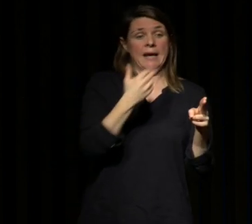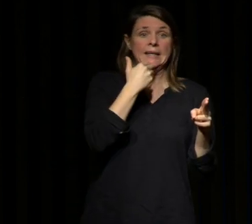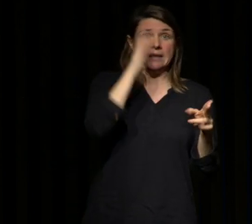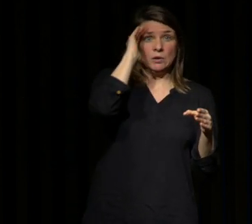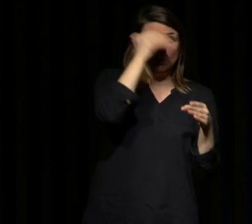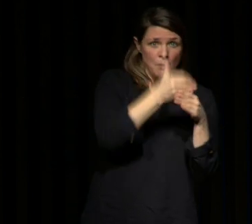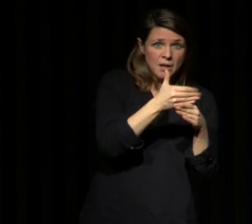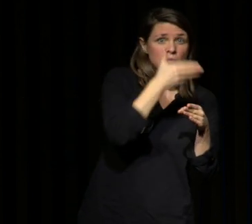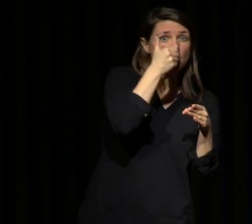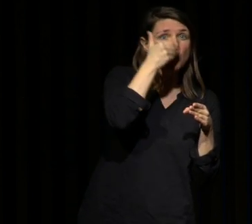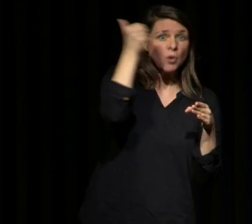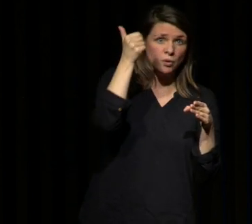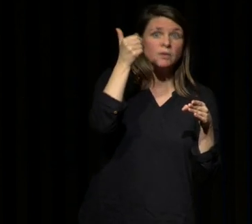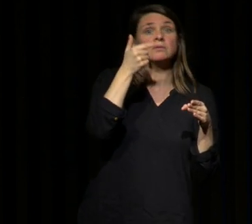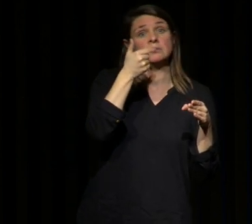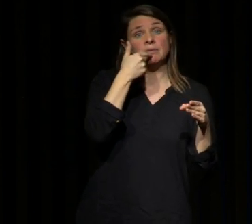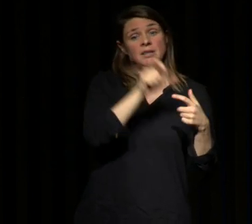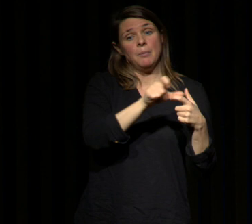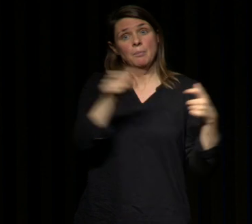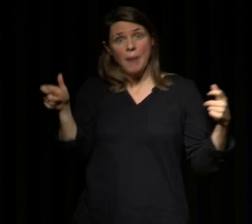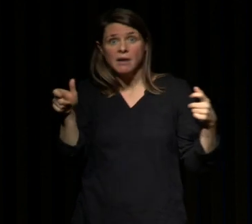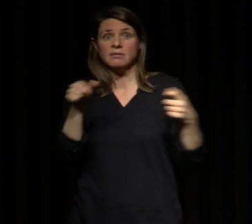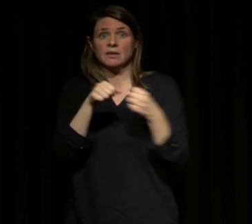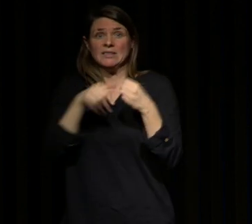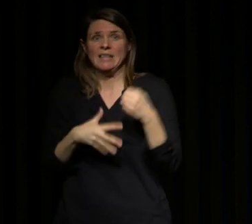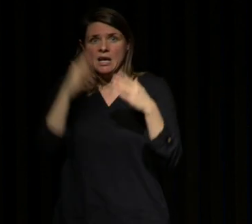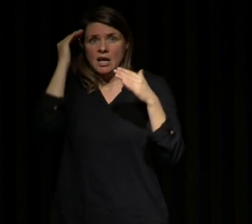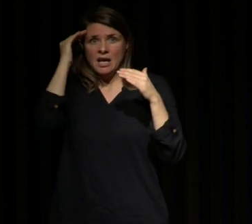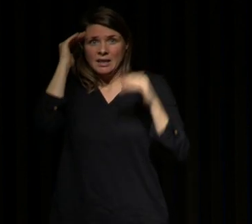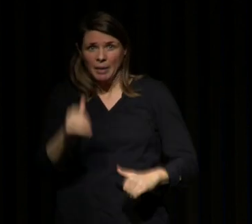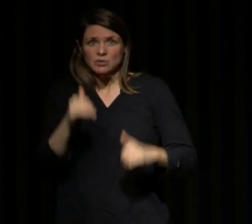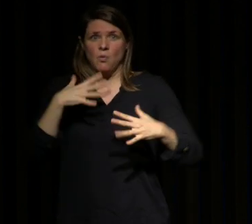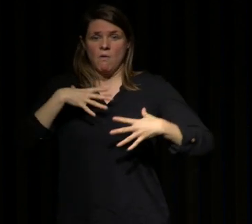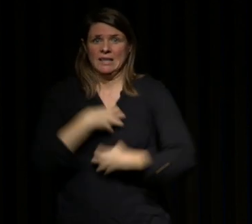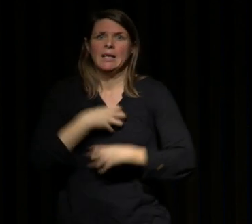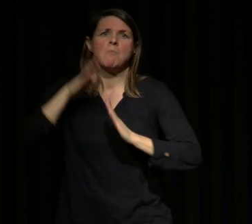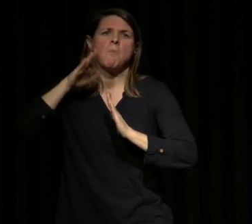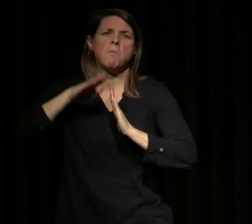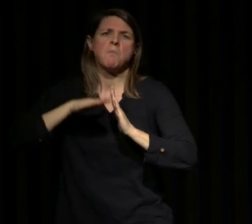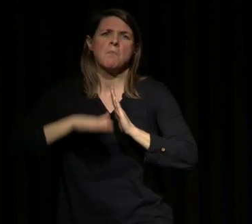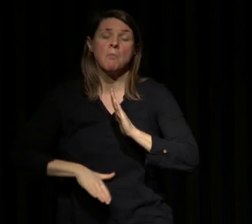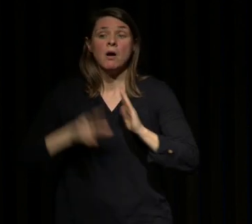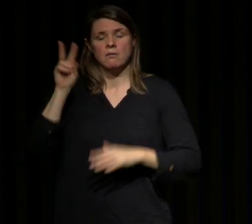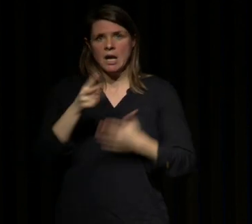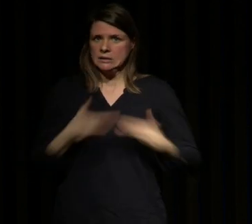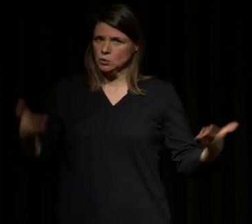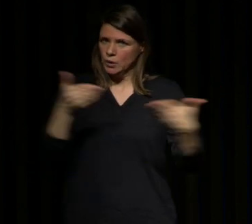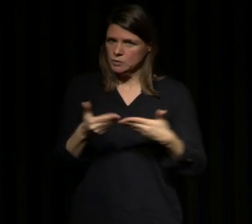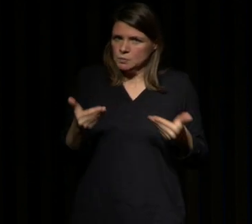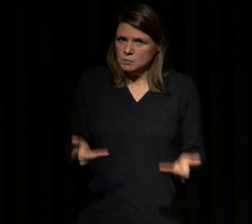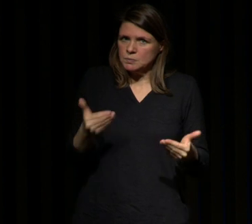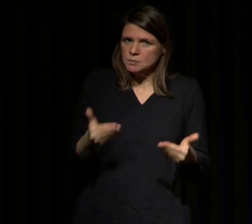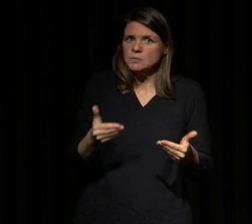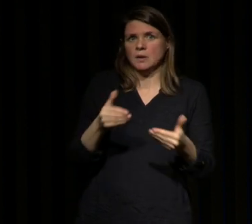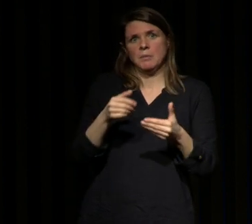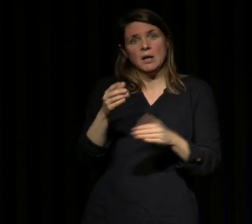à réduire durablement les symptômes d'anxiété et des dépressions dans le contexte actuel avec l